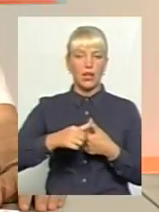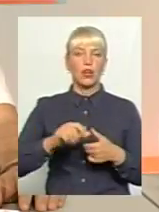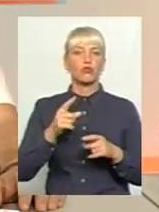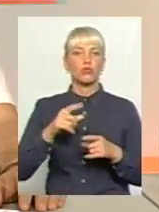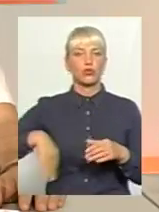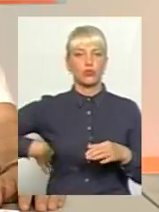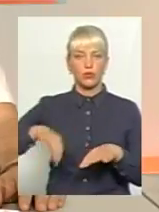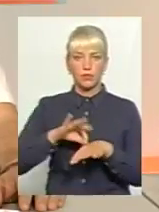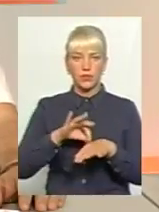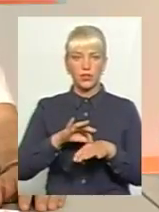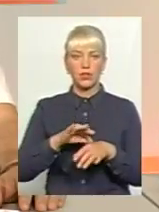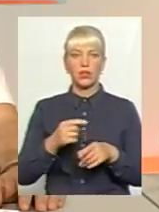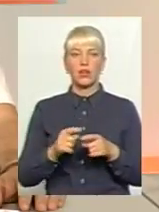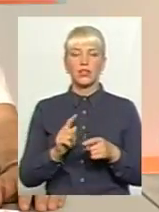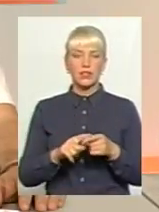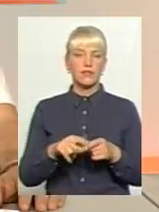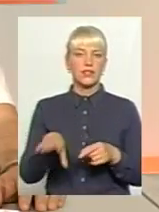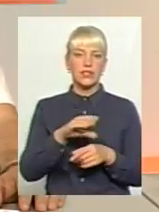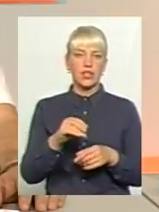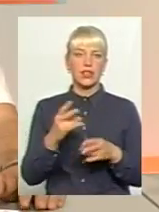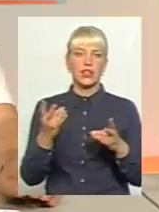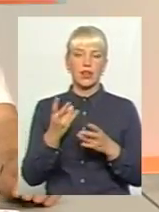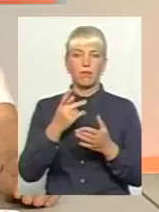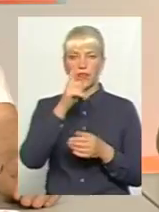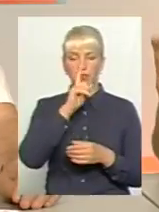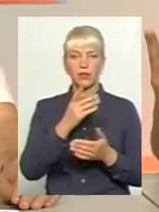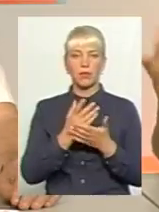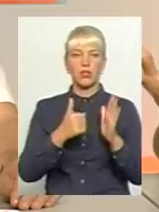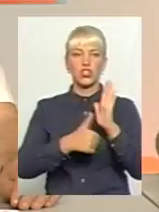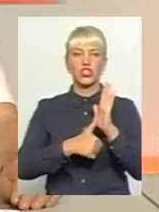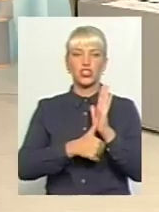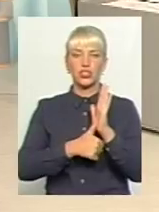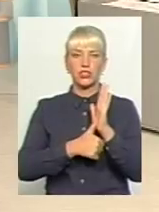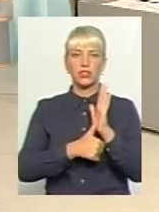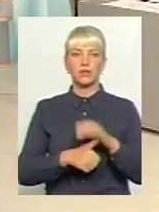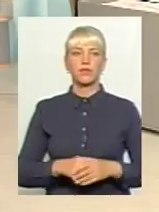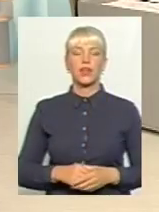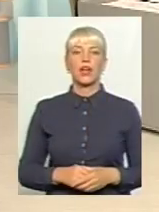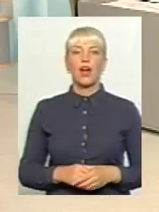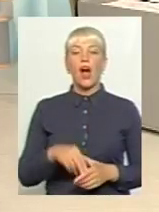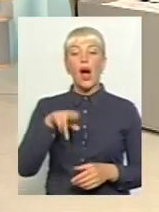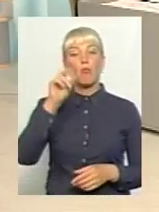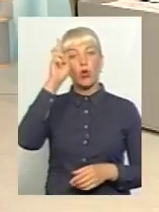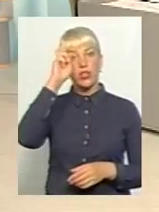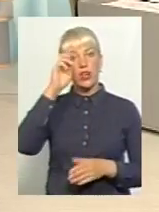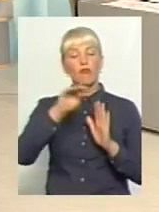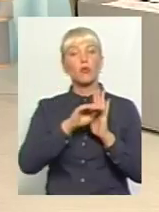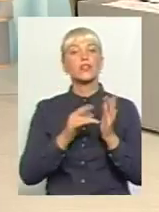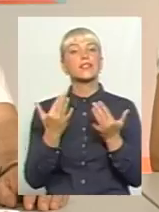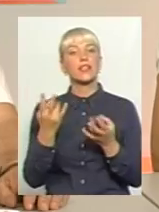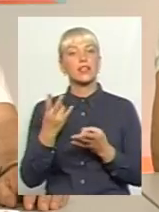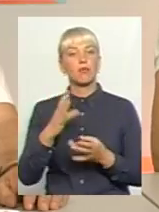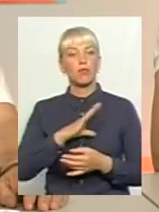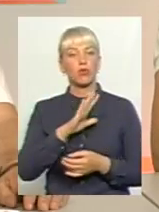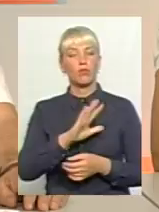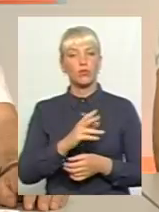анемія, нам видали два укола, це треба в місяць 6, а на рік тільки дали 2. По державній програмі скільки їх мало б бути? По державній програмі я